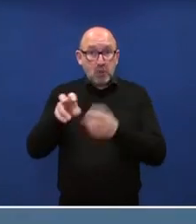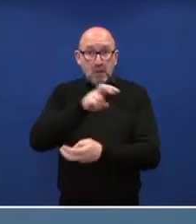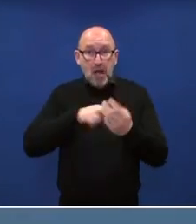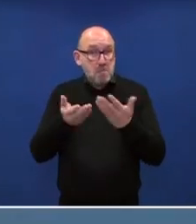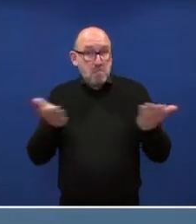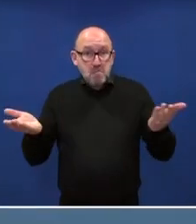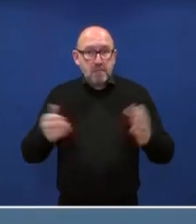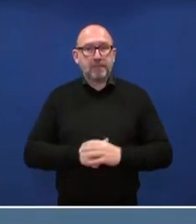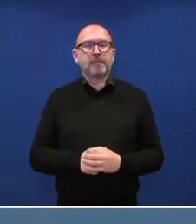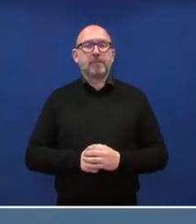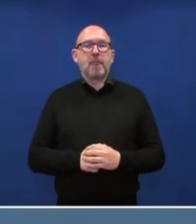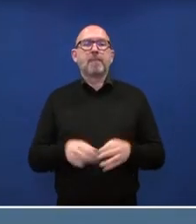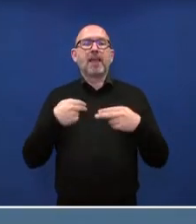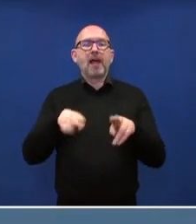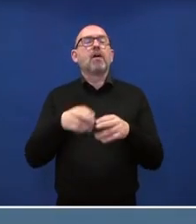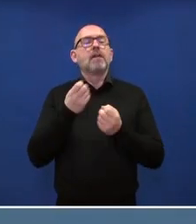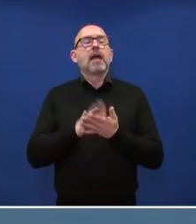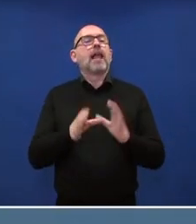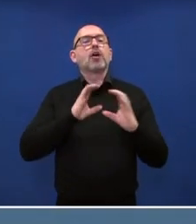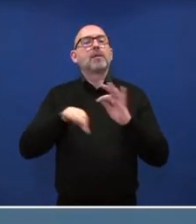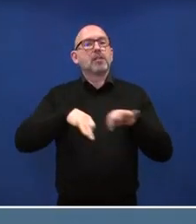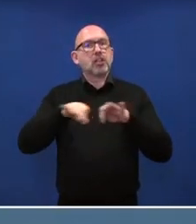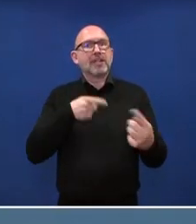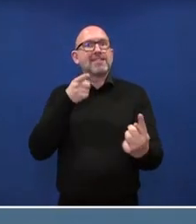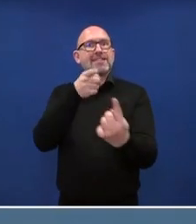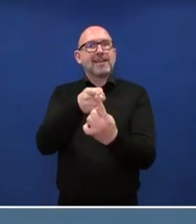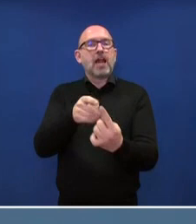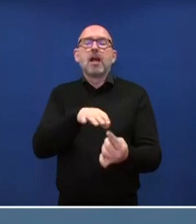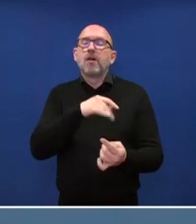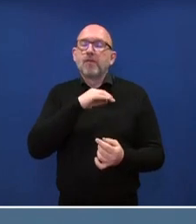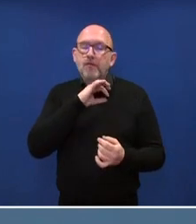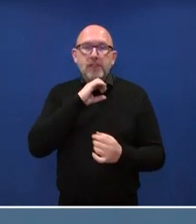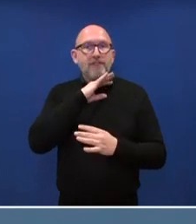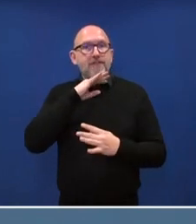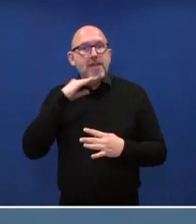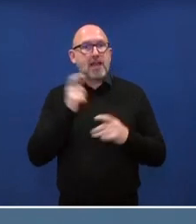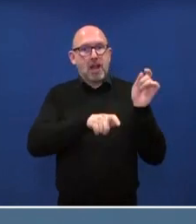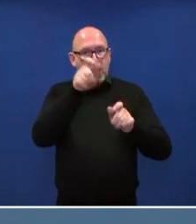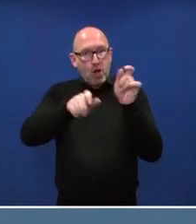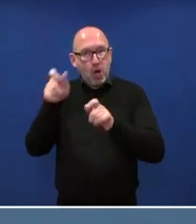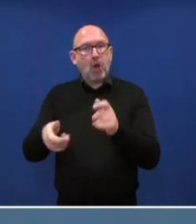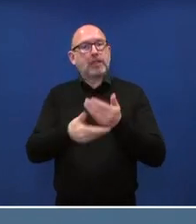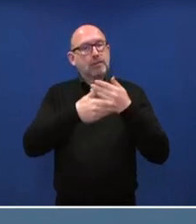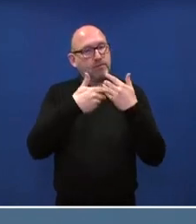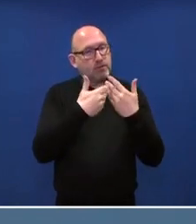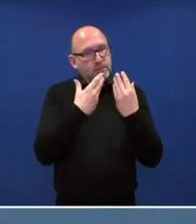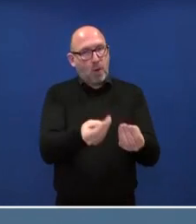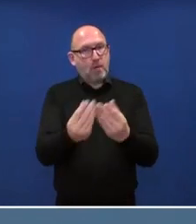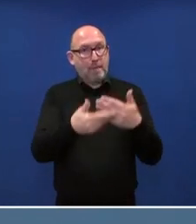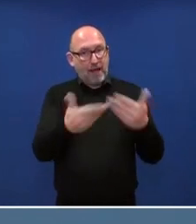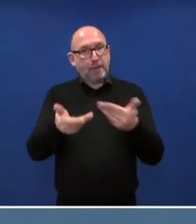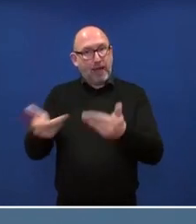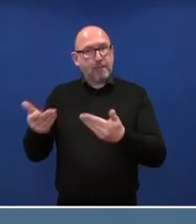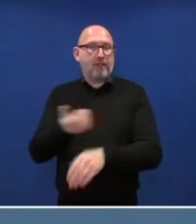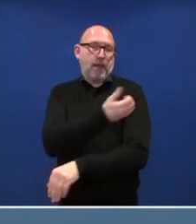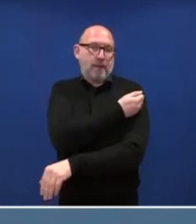Klar, das Ziel der Kommunikationsstrategie, möglichst viele Leute dazu zu bewegen, möglichst viele Menschen dazu zu bewegen, sich